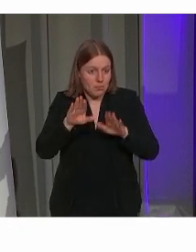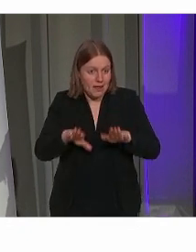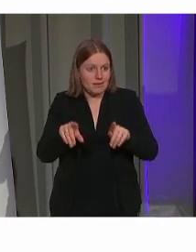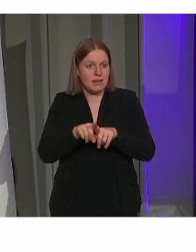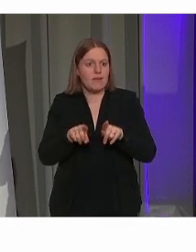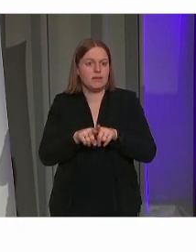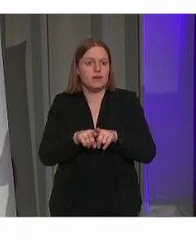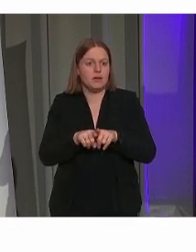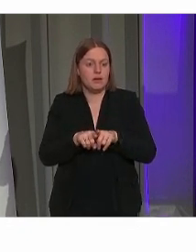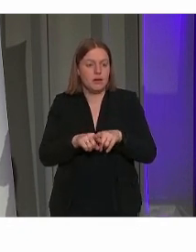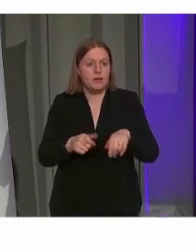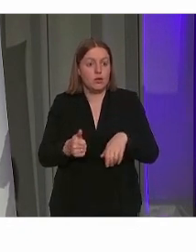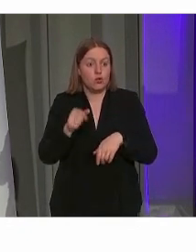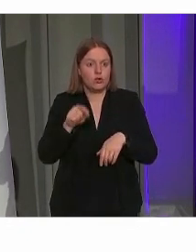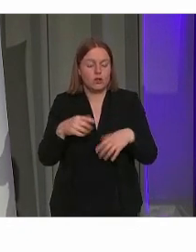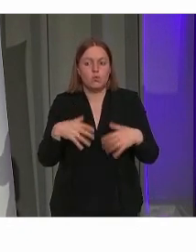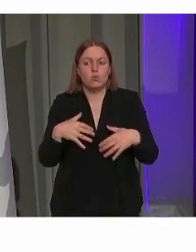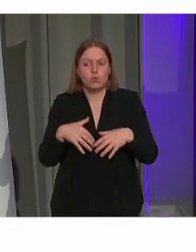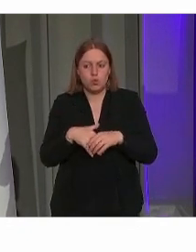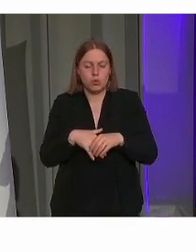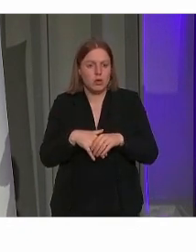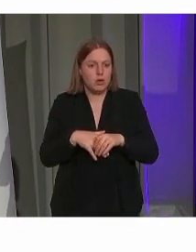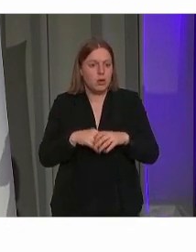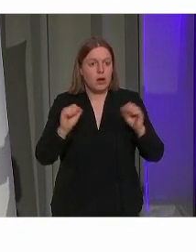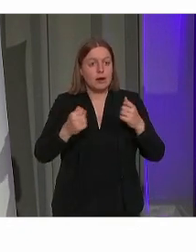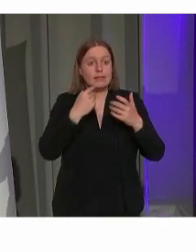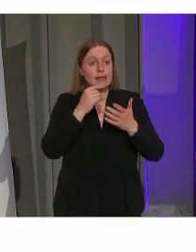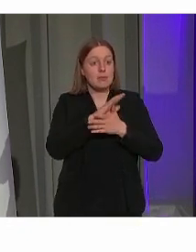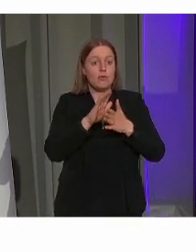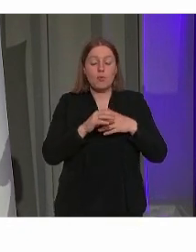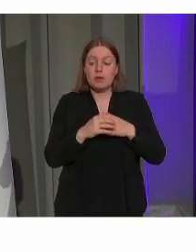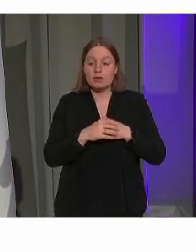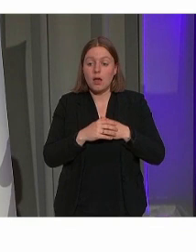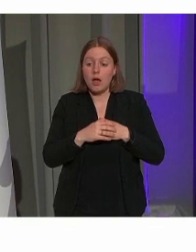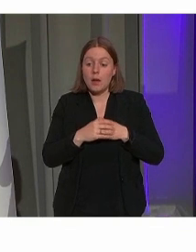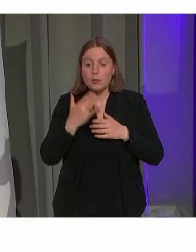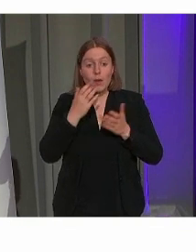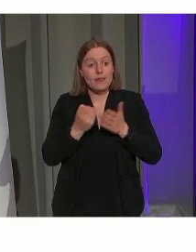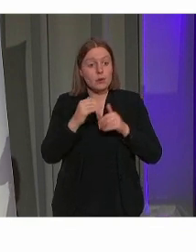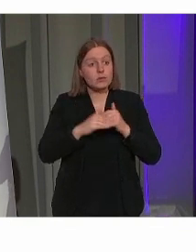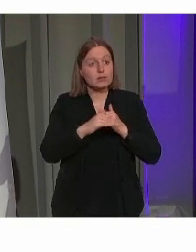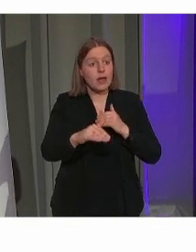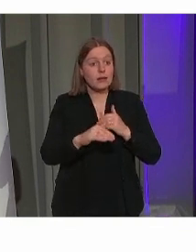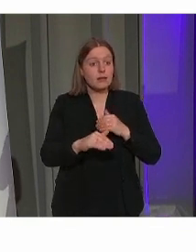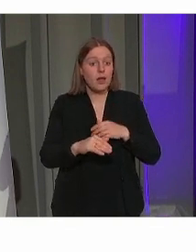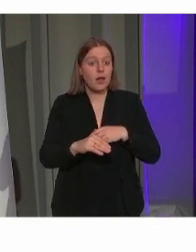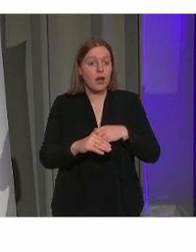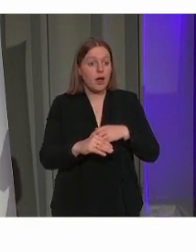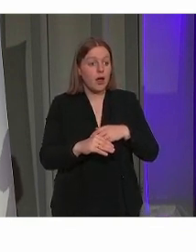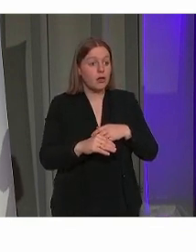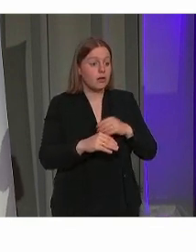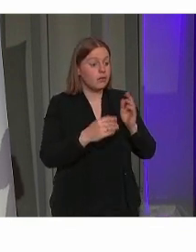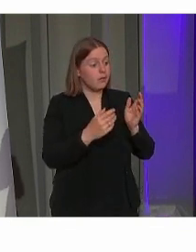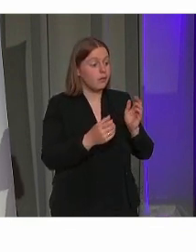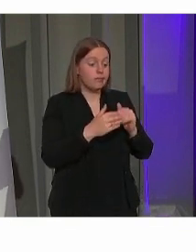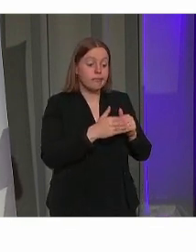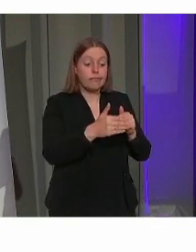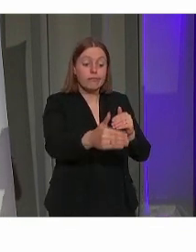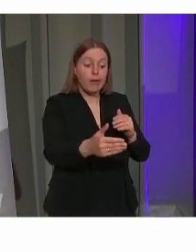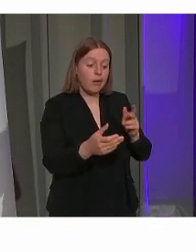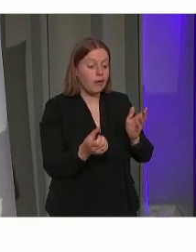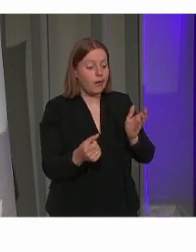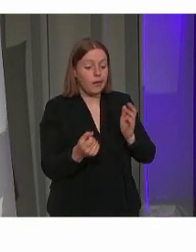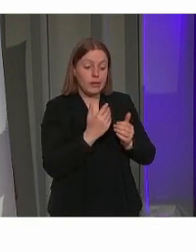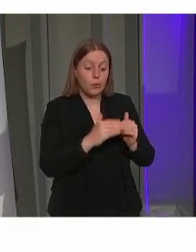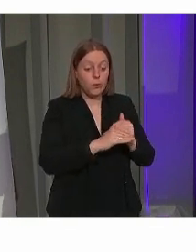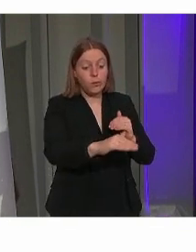Dat maakt al dat je bijvoorbeeld na heraanleggen niet kan zeggen we gaan van hevel tot hevel heraanleggen in dit